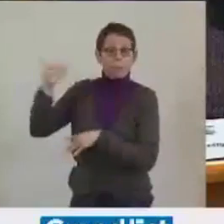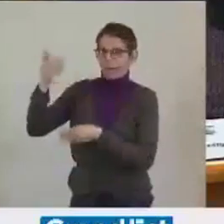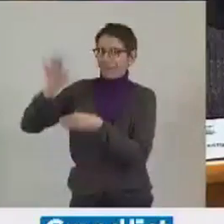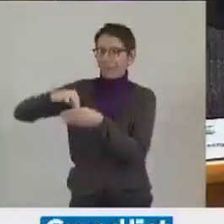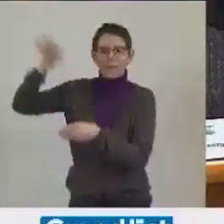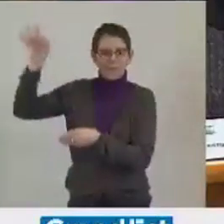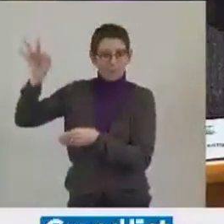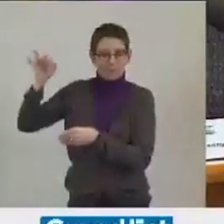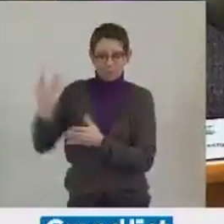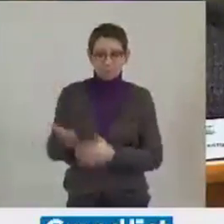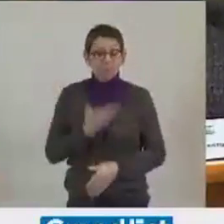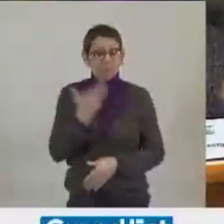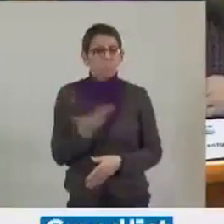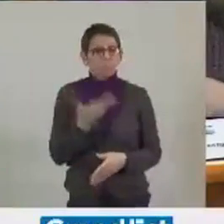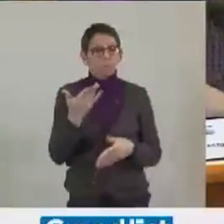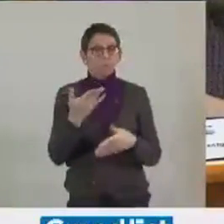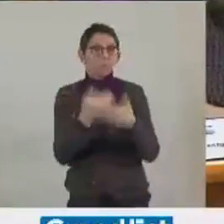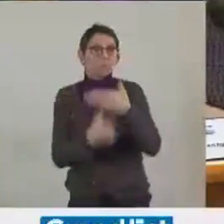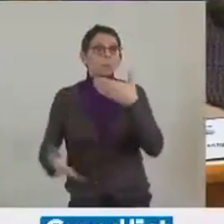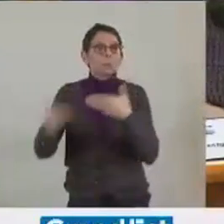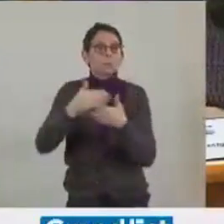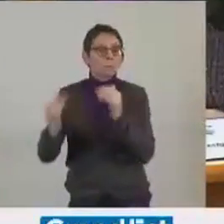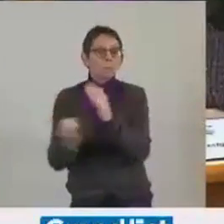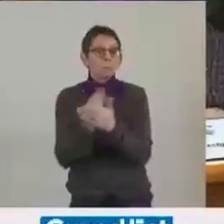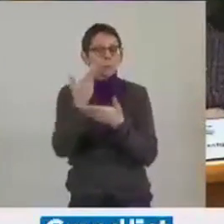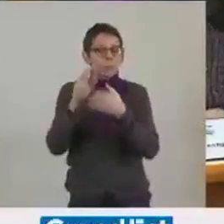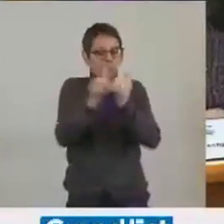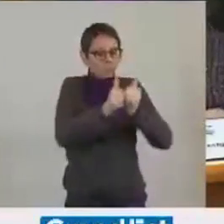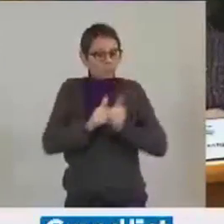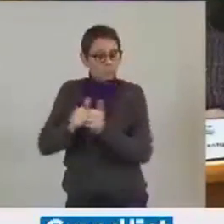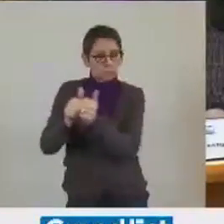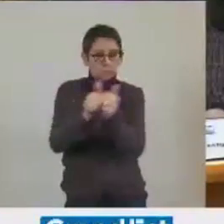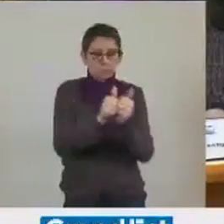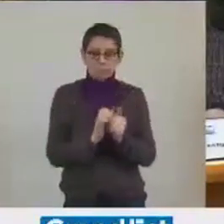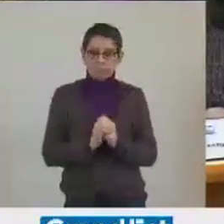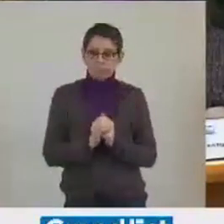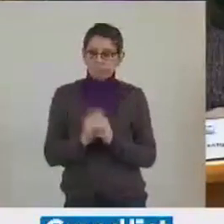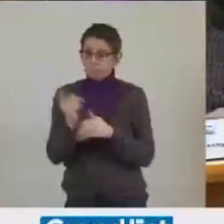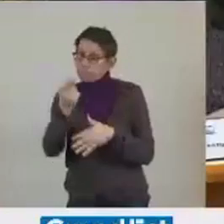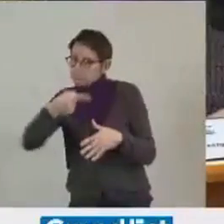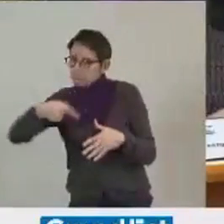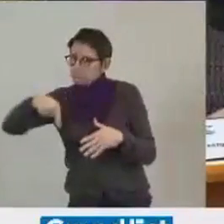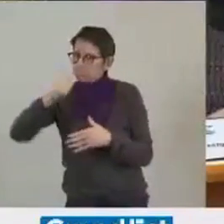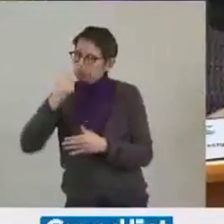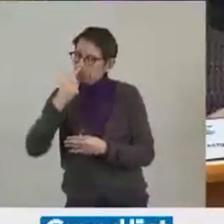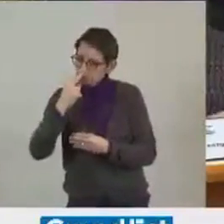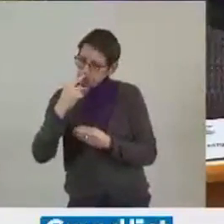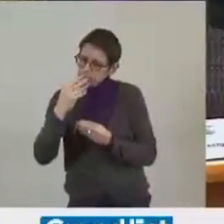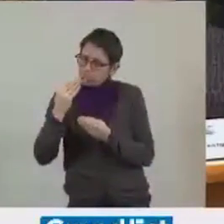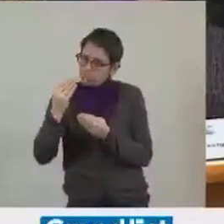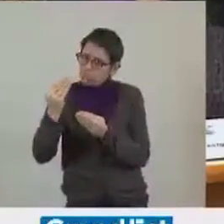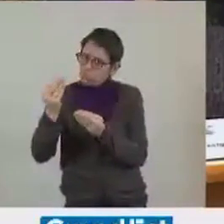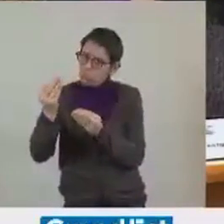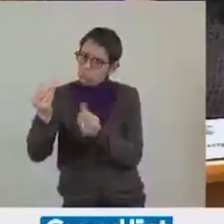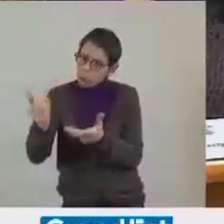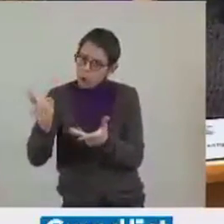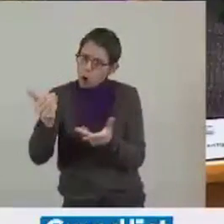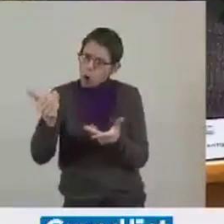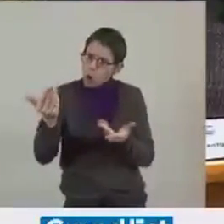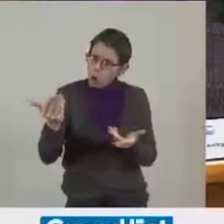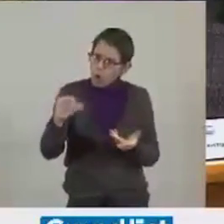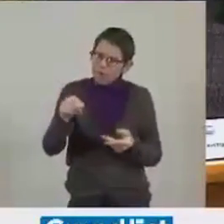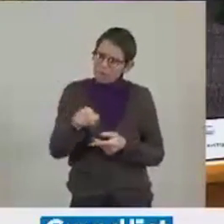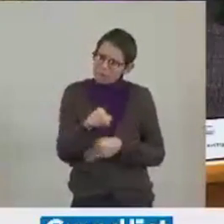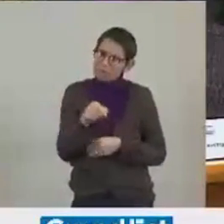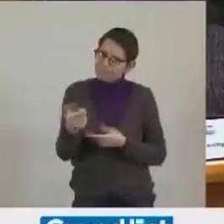une nouvelle collectivité. Chacun pressentait qu'elle pouvait être, intuitivement d'ailleurs, un outil